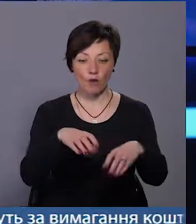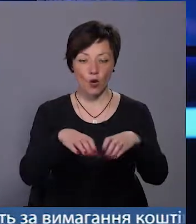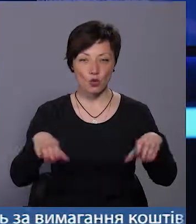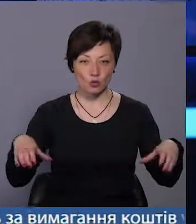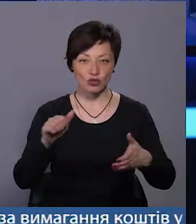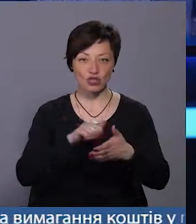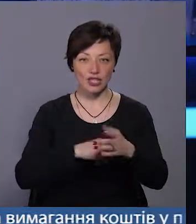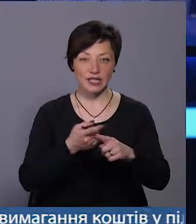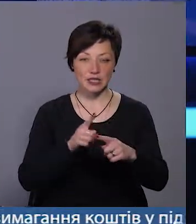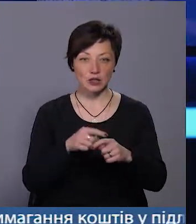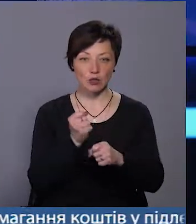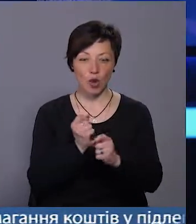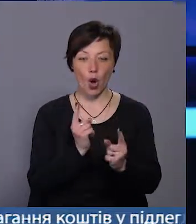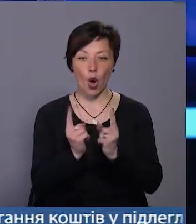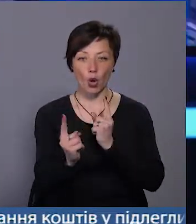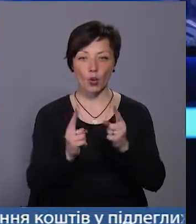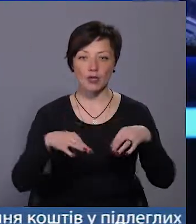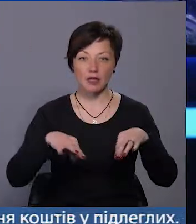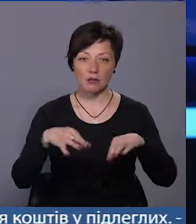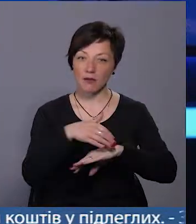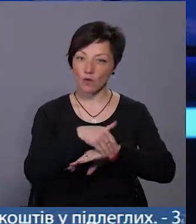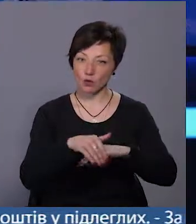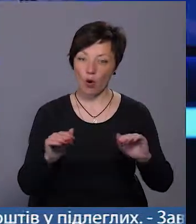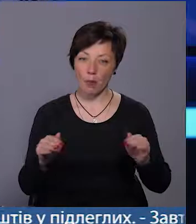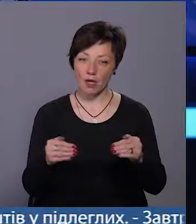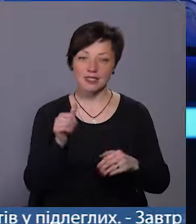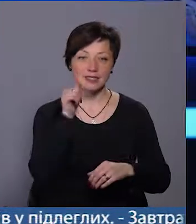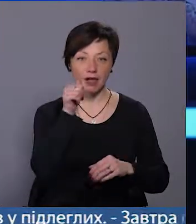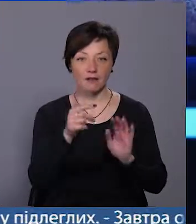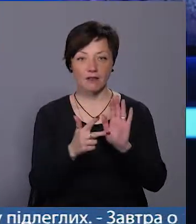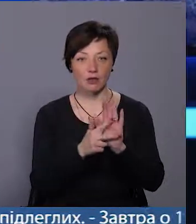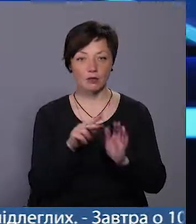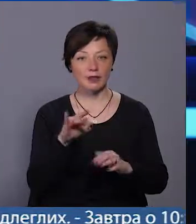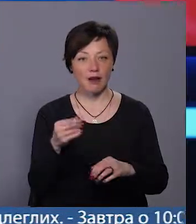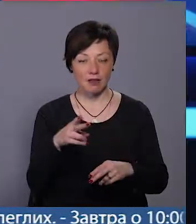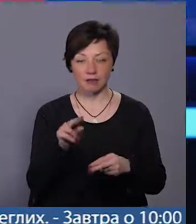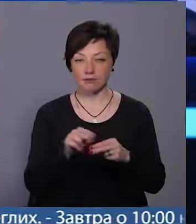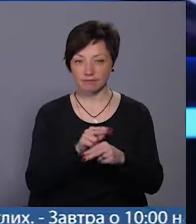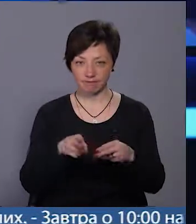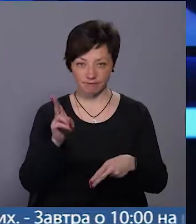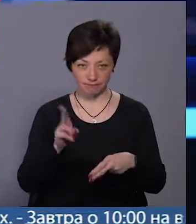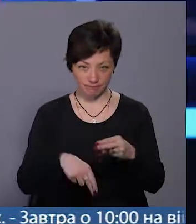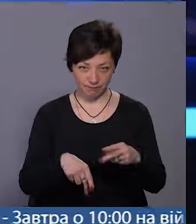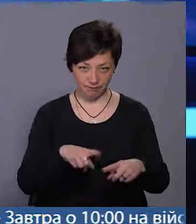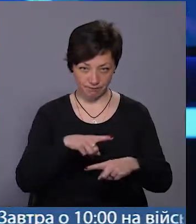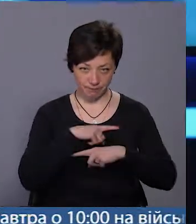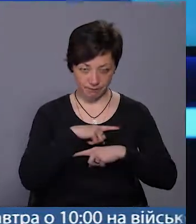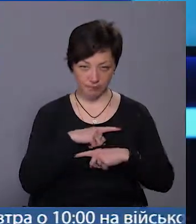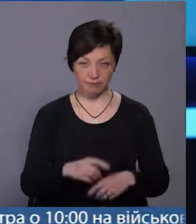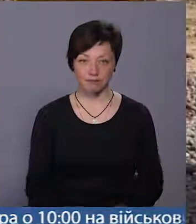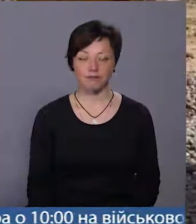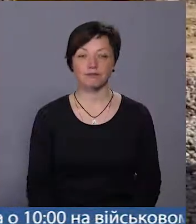роботи рух транспорту вулицею обмежений. Завтра, 8 травня, ремонт фінішує, кажуть в департаменті інфраструктури.